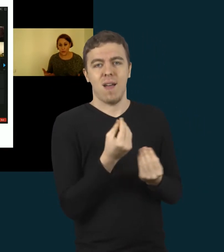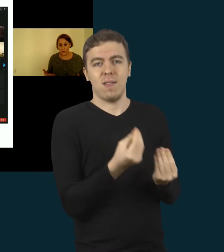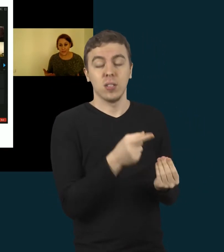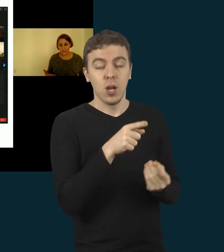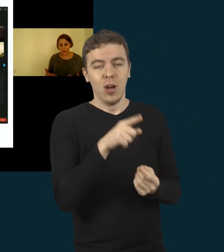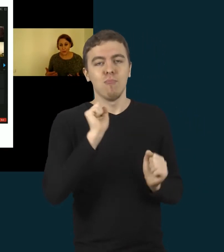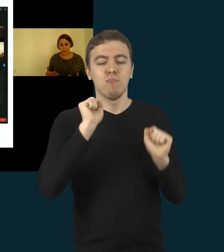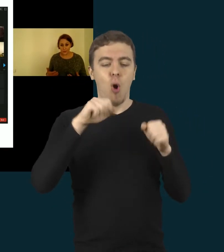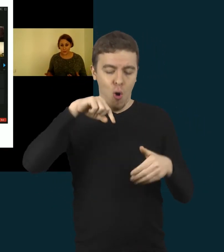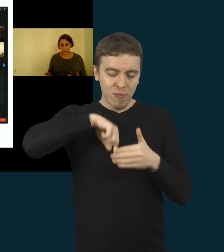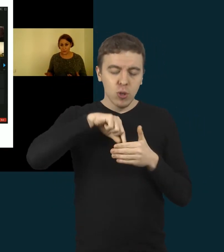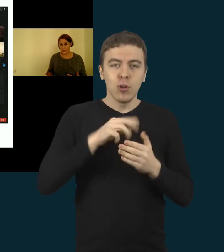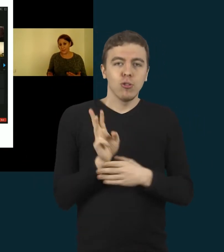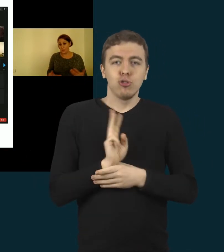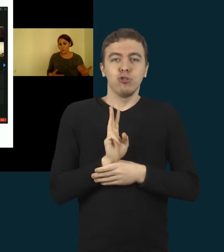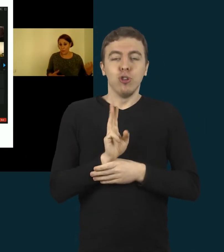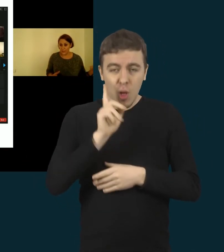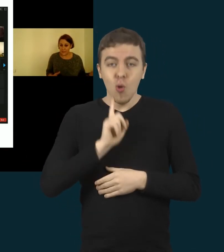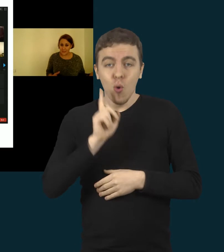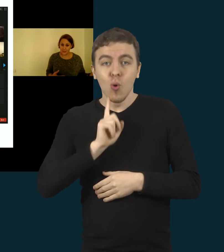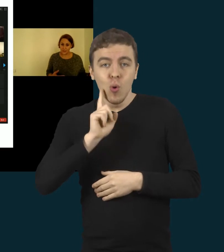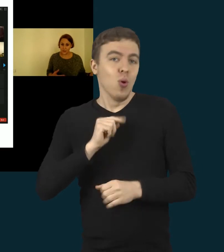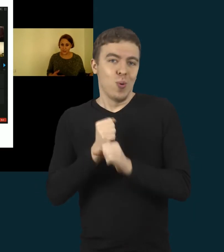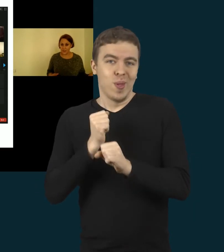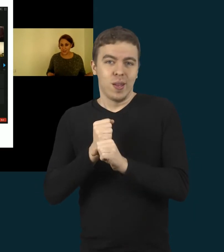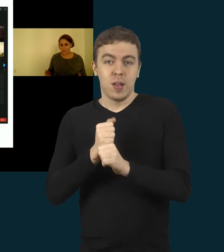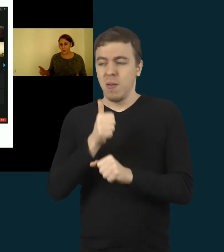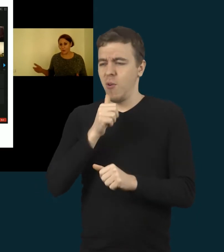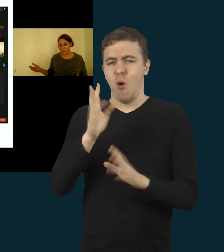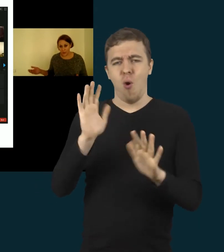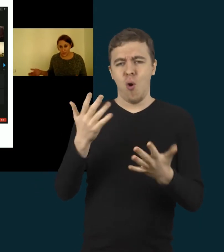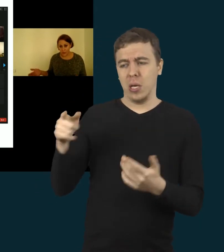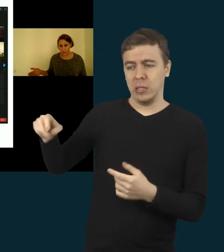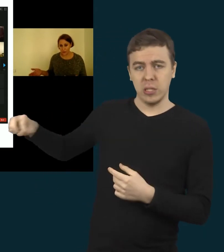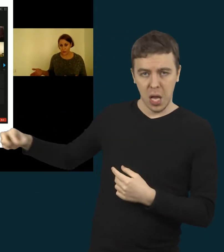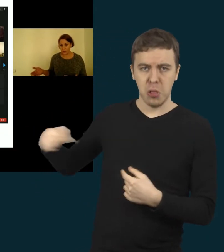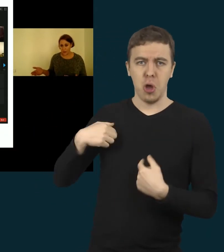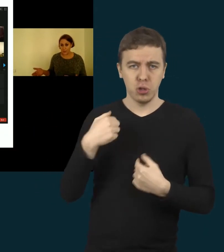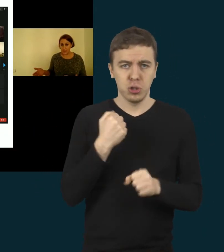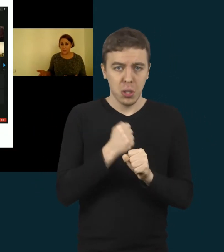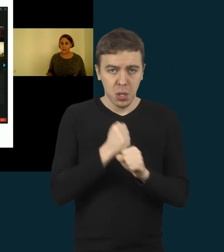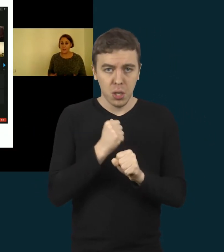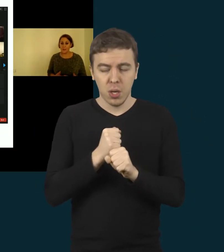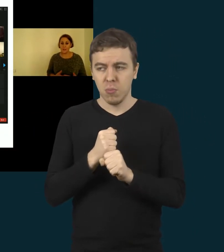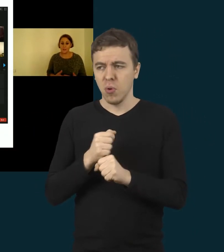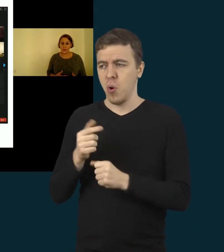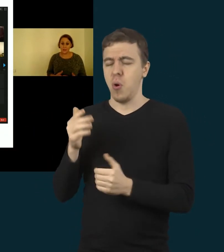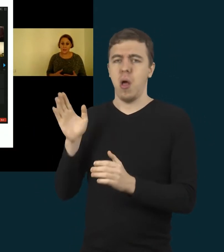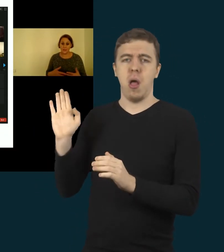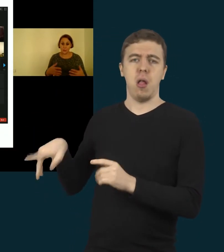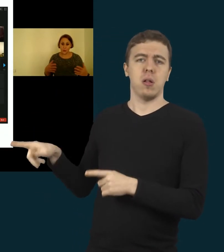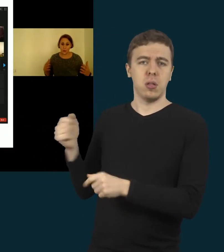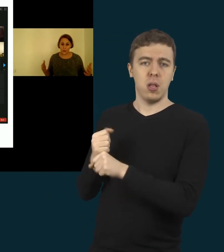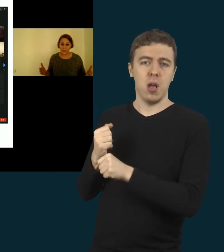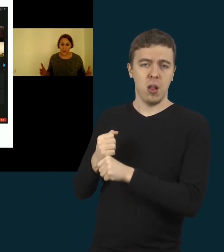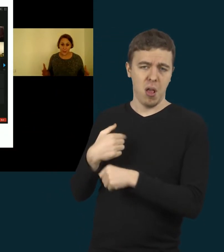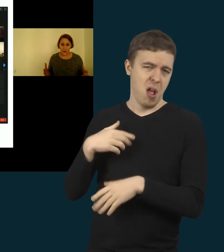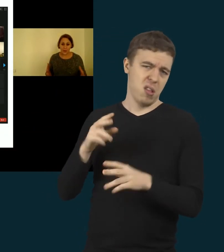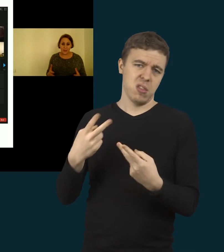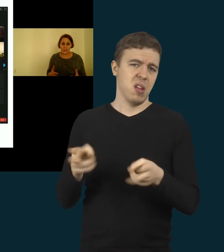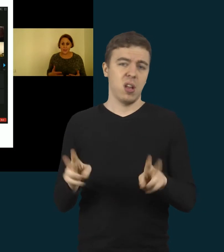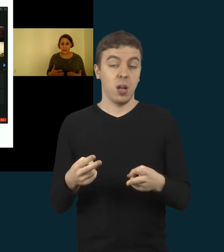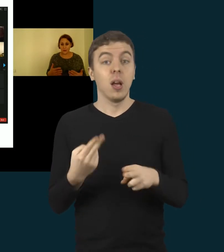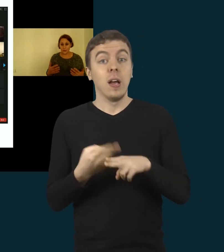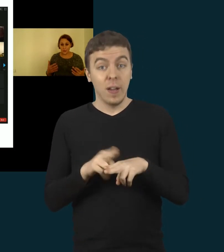norą dalyvauti kartu, nes jeigu tu matysi, kad kažkas sėdė, tai kodėl aš tai turėčiau daryti. Tai į tą visą mankštos etapą